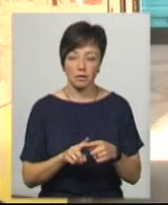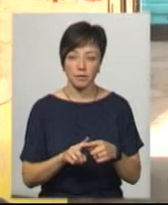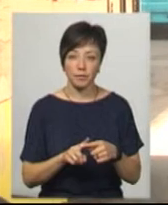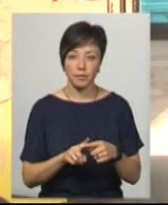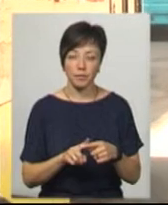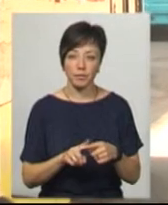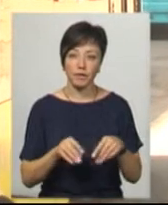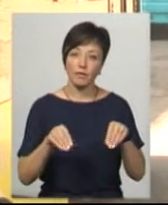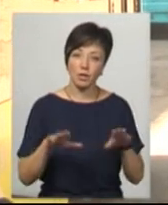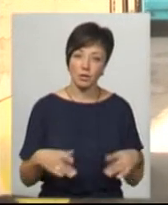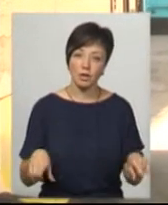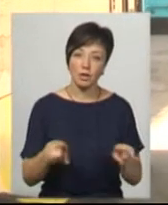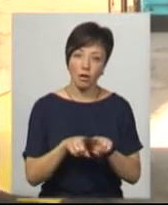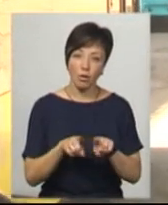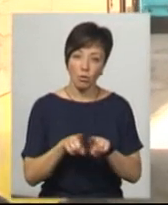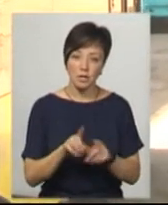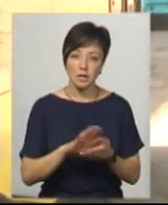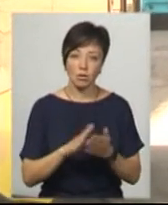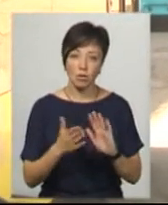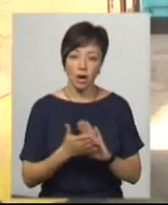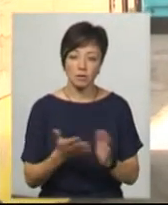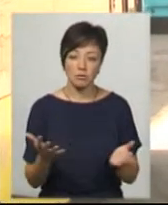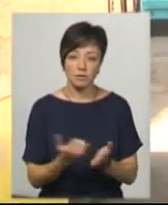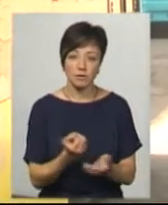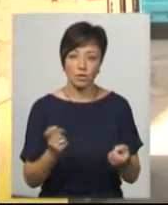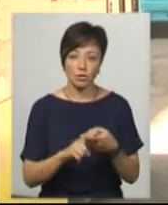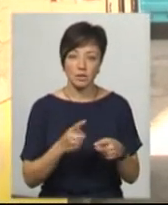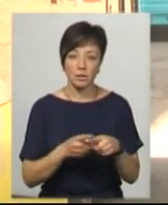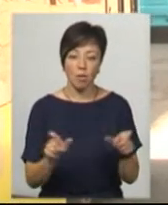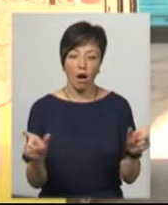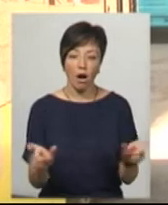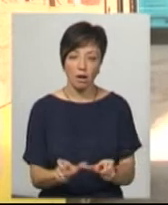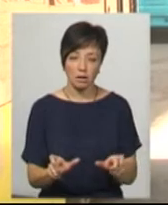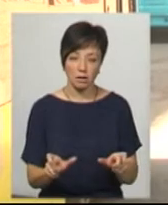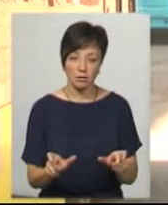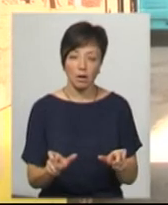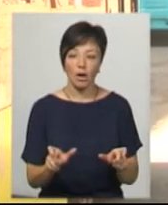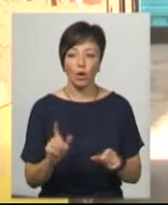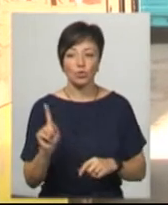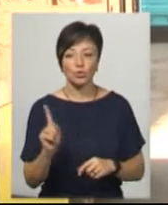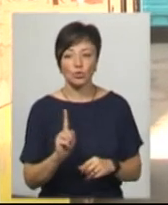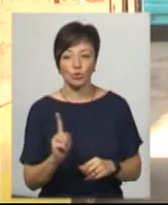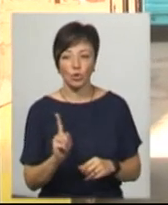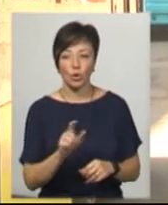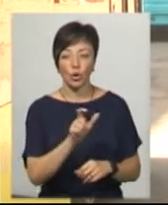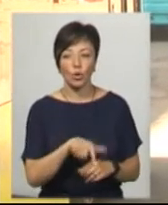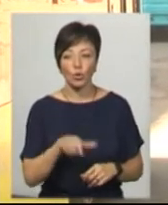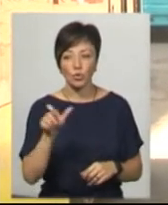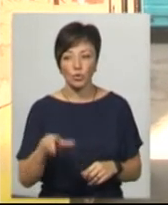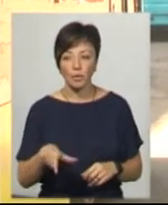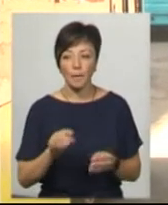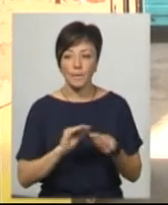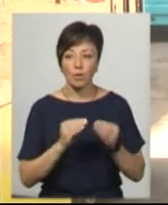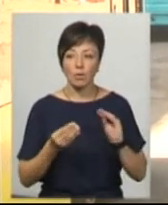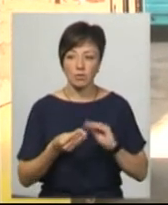з такої так званої ситуації, яка склалася у зв'язку з цими карантинними обмеженнями, що люди досить